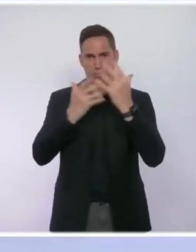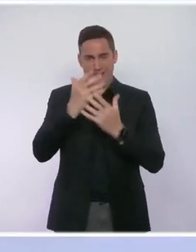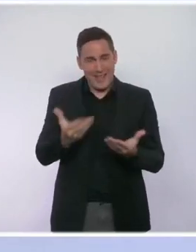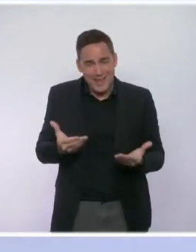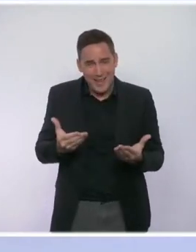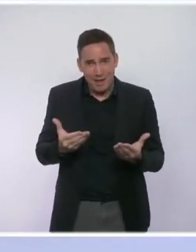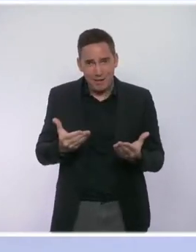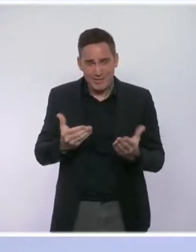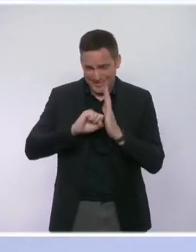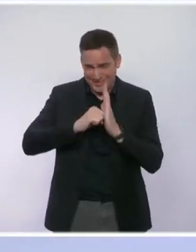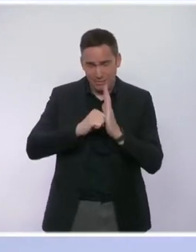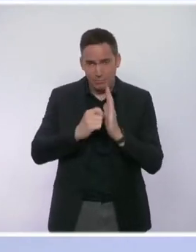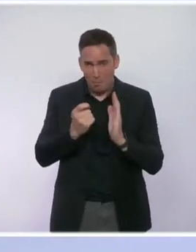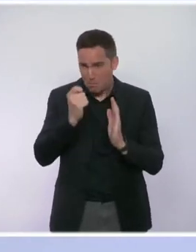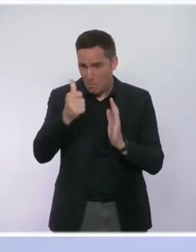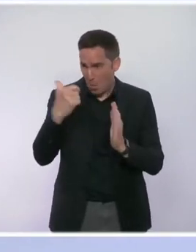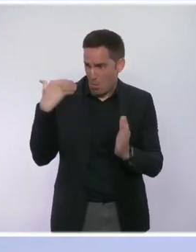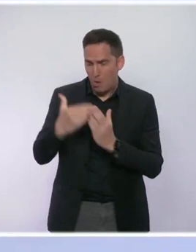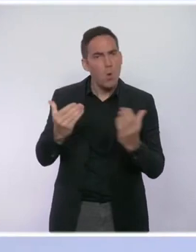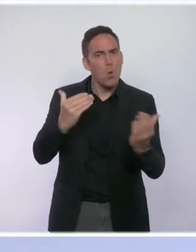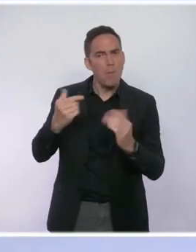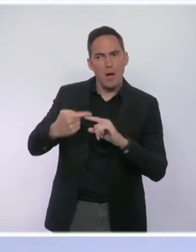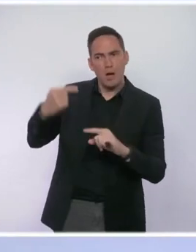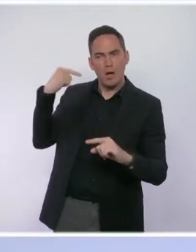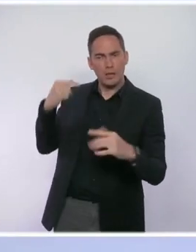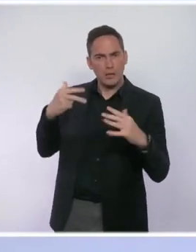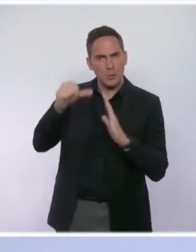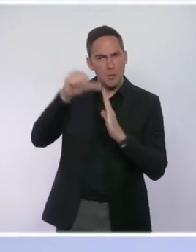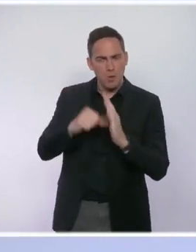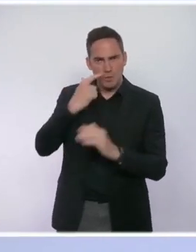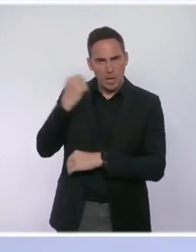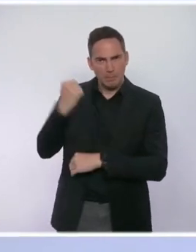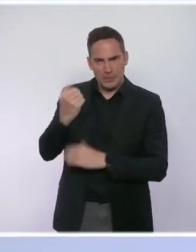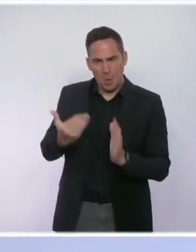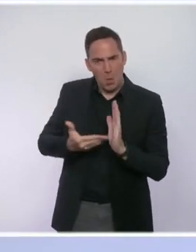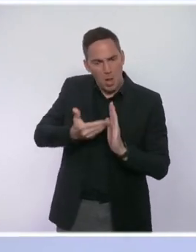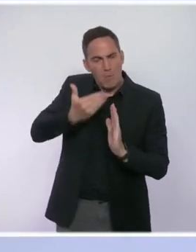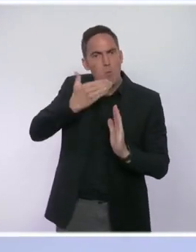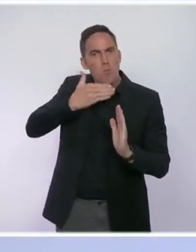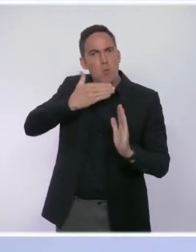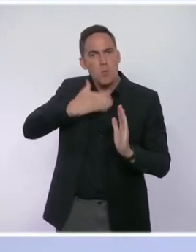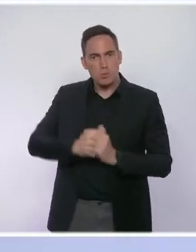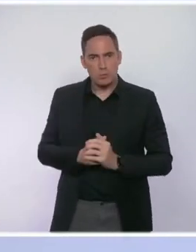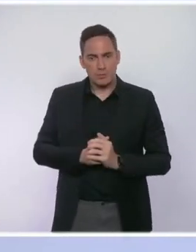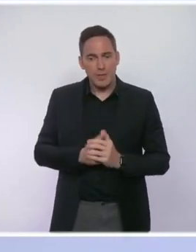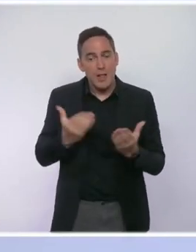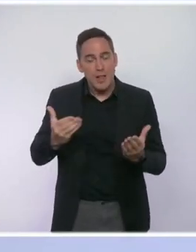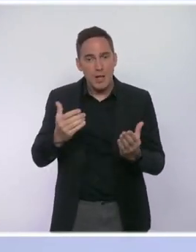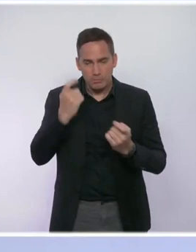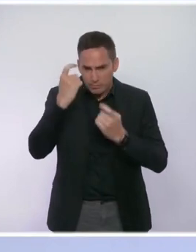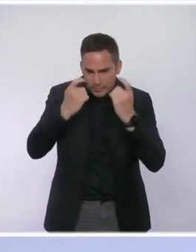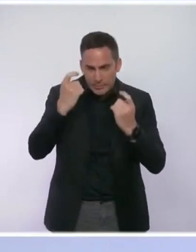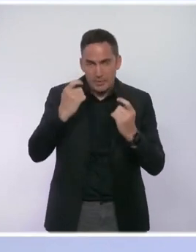niveau de restriction depuis 18 mois. Ce texte ne prévoit pas l'état d'urgence éternel. Il retarde le moment où cet outil